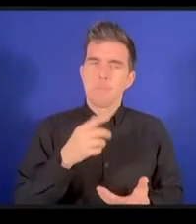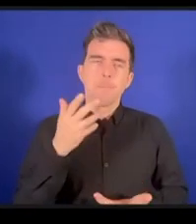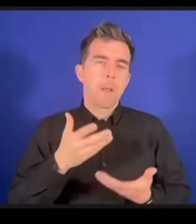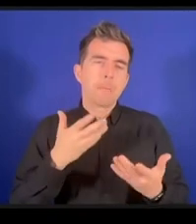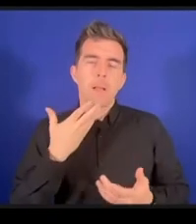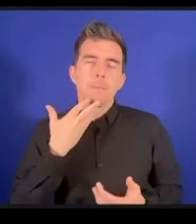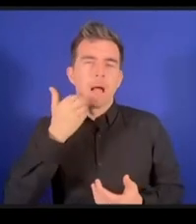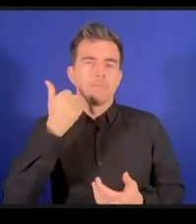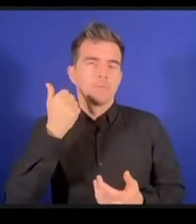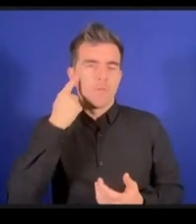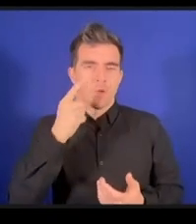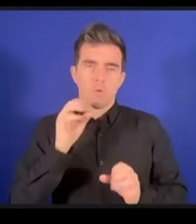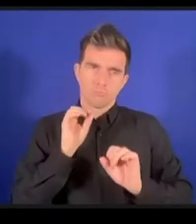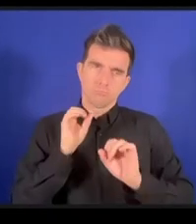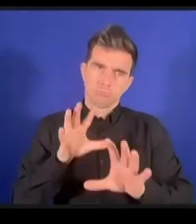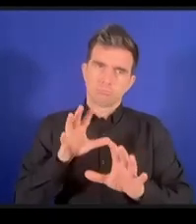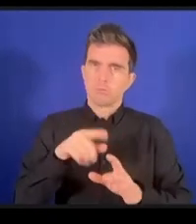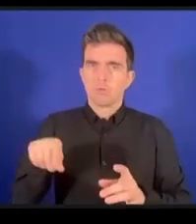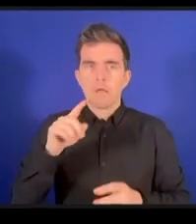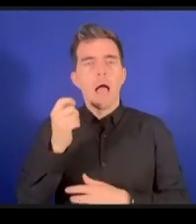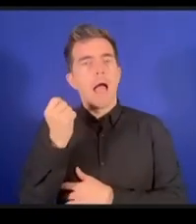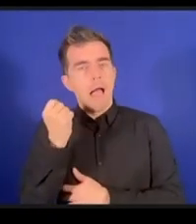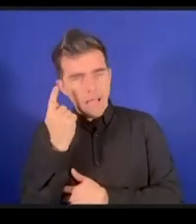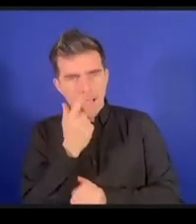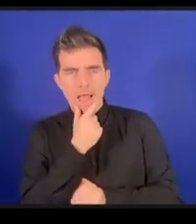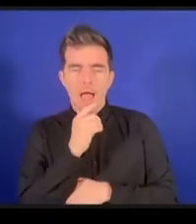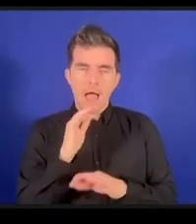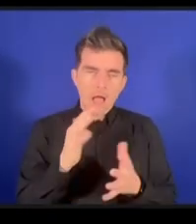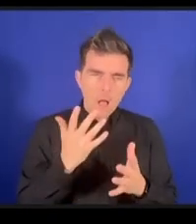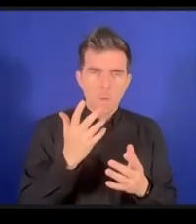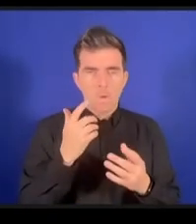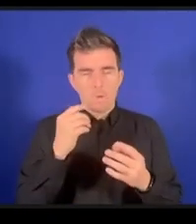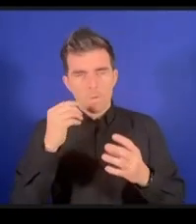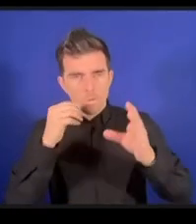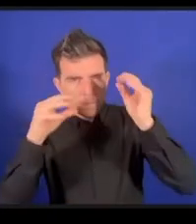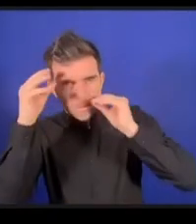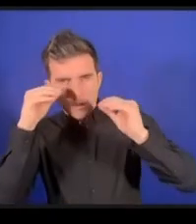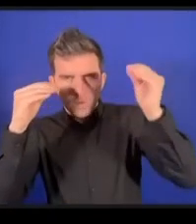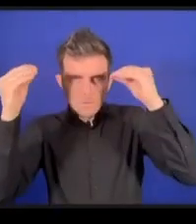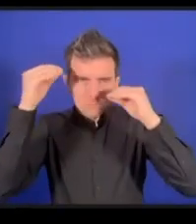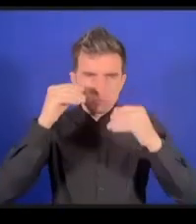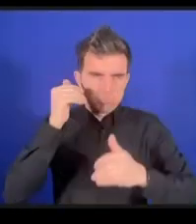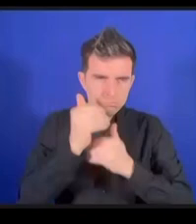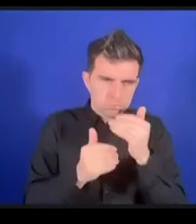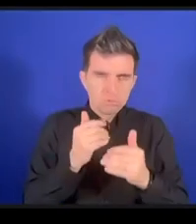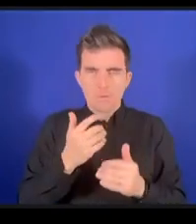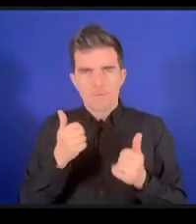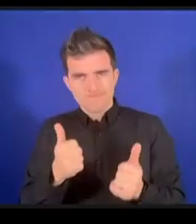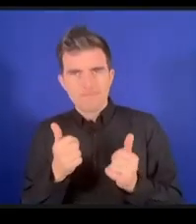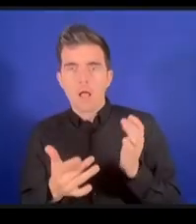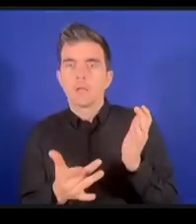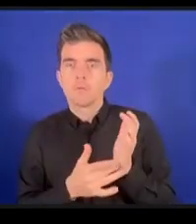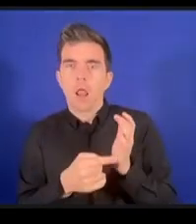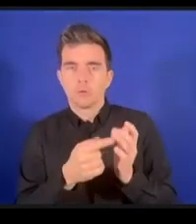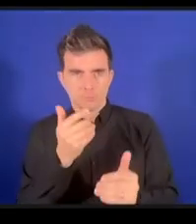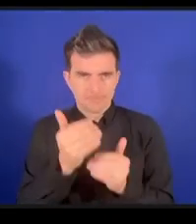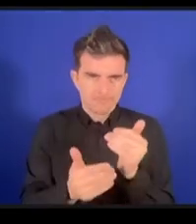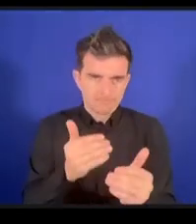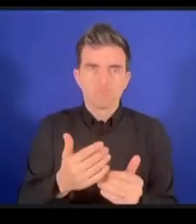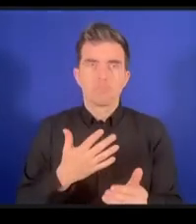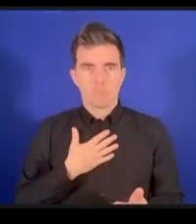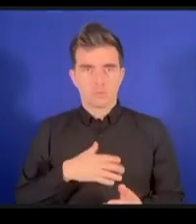的にこのテクノロジーをアクセスよりアクセス可能にするために教えてほしいと思うんです